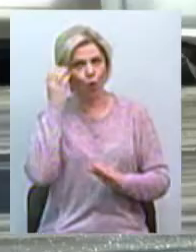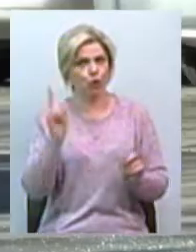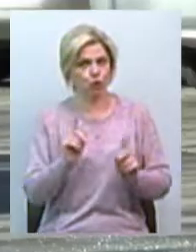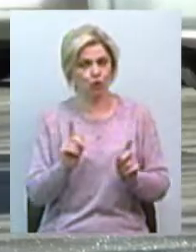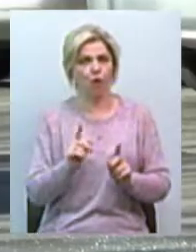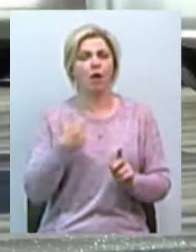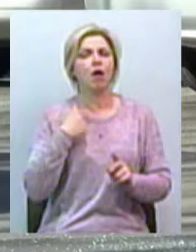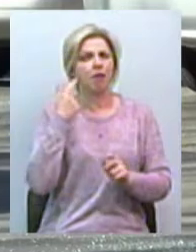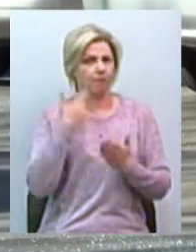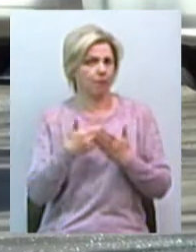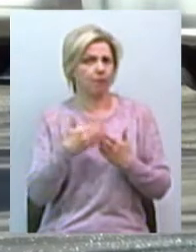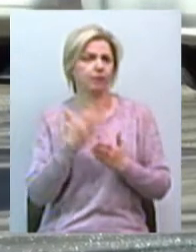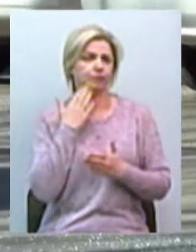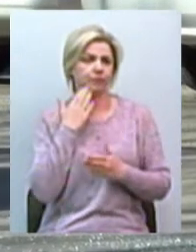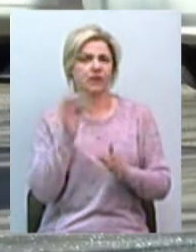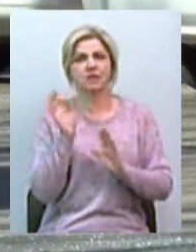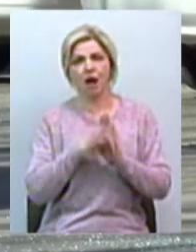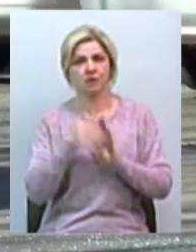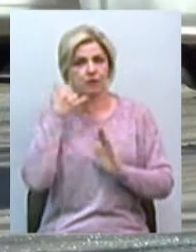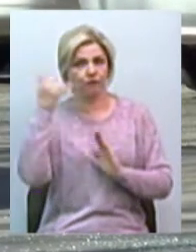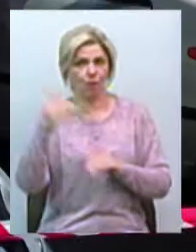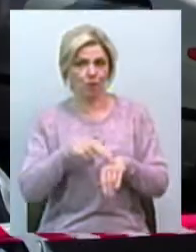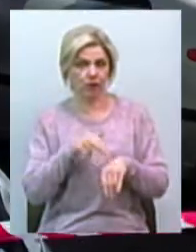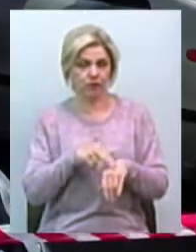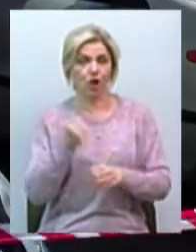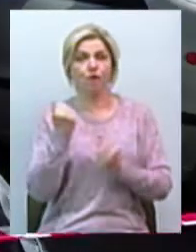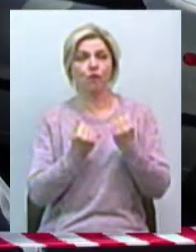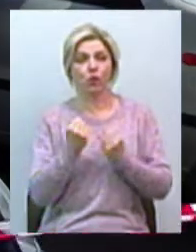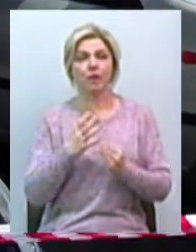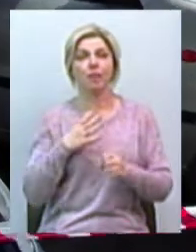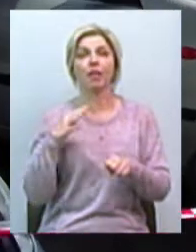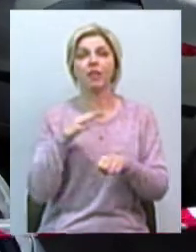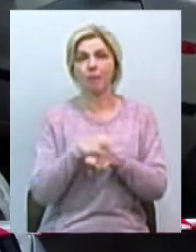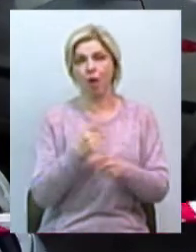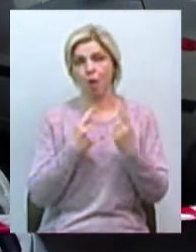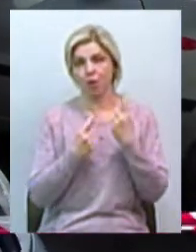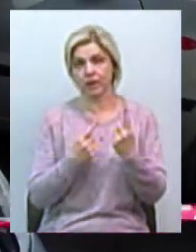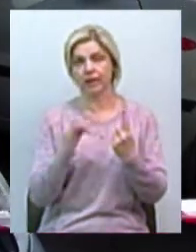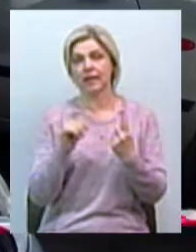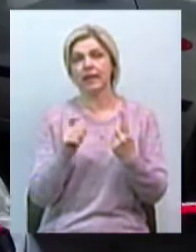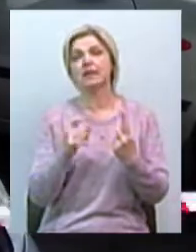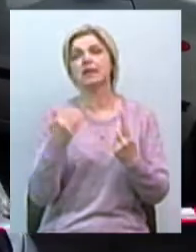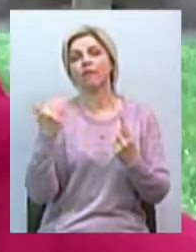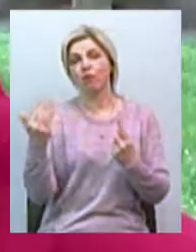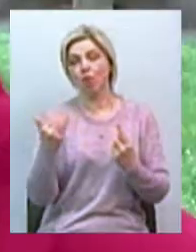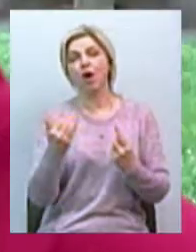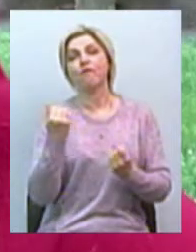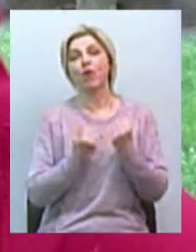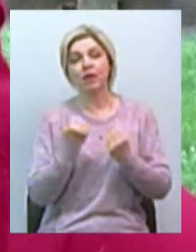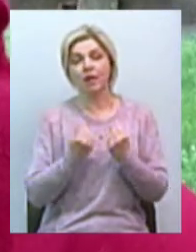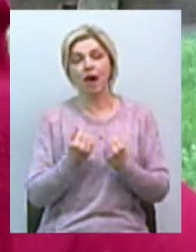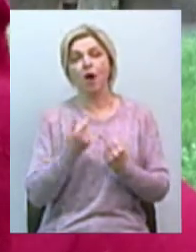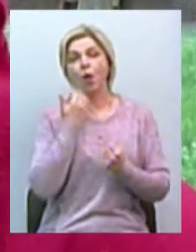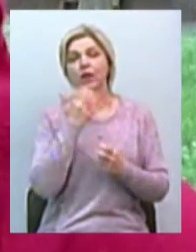Приблизно зрозумів, одразу зателефонував у поліцію. Водій був, і нападник був один із сторони потерпілого водія. Коли він